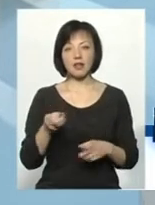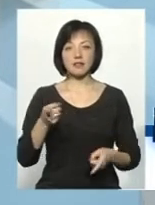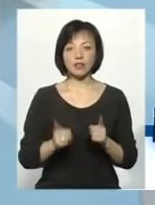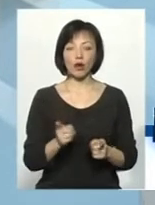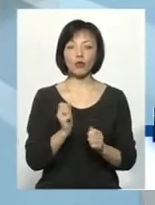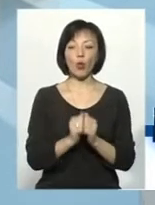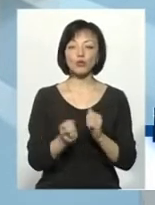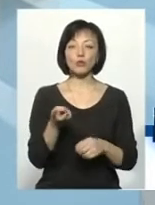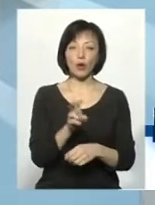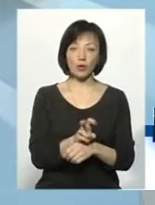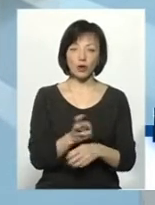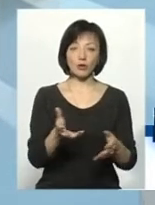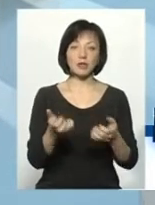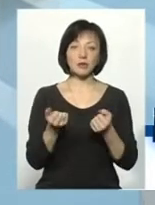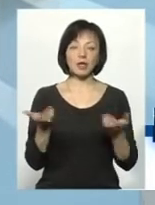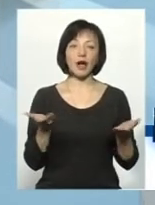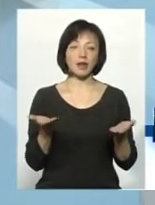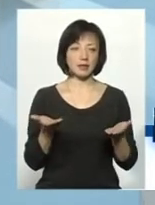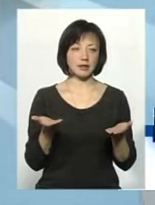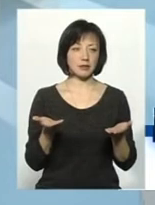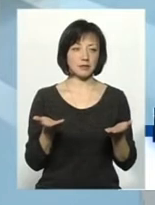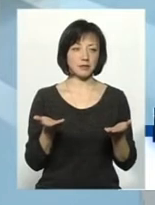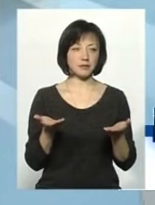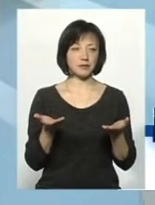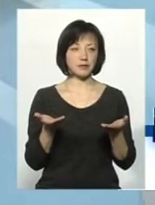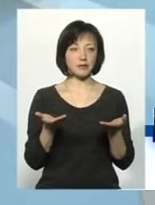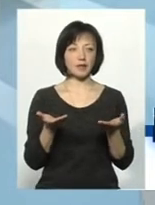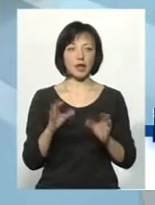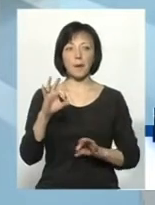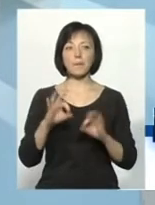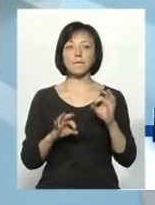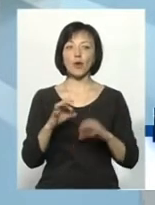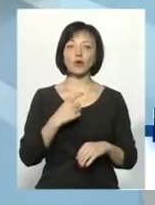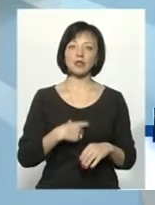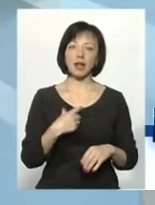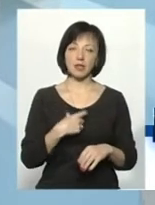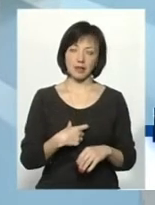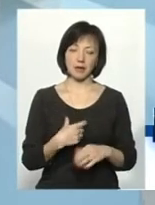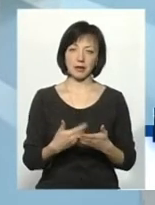кожен, хто сюди приходить, він отримує якісь, скажімо так, бонуси для себе.